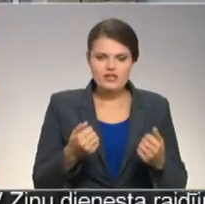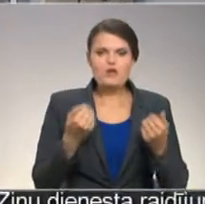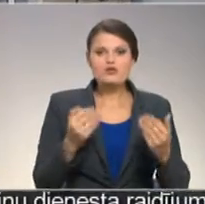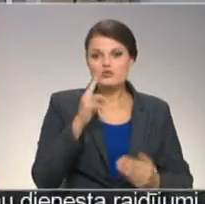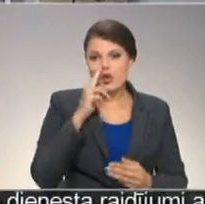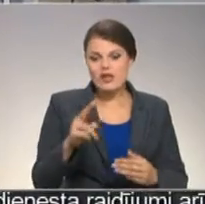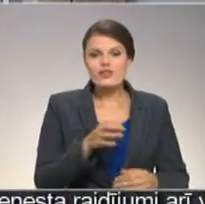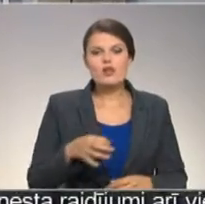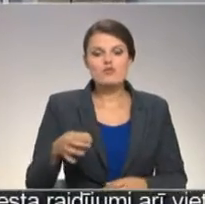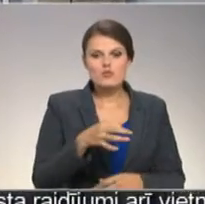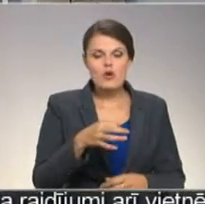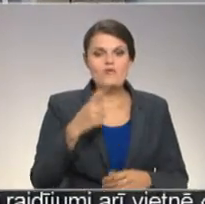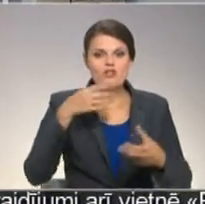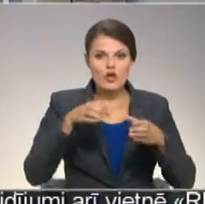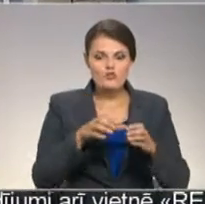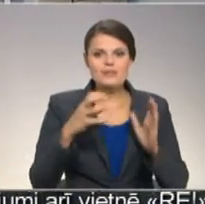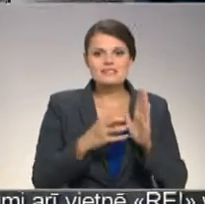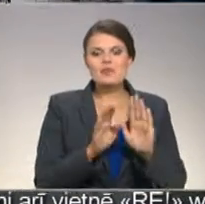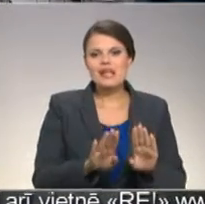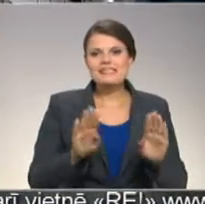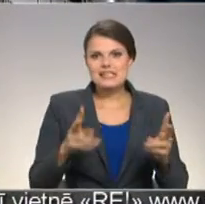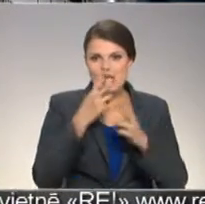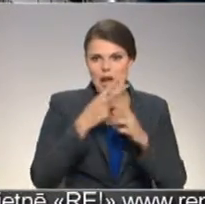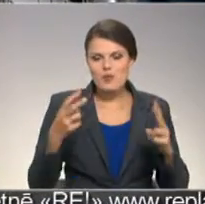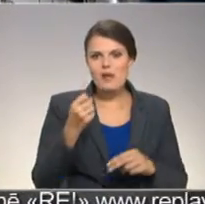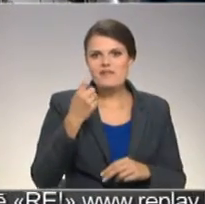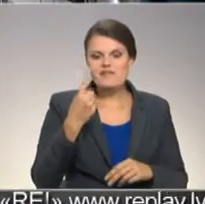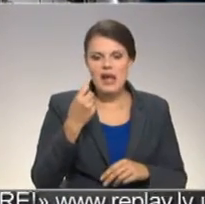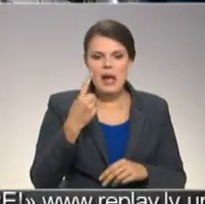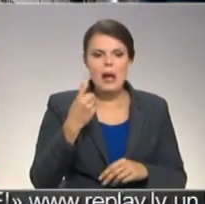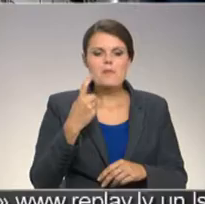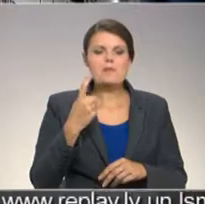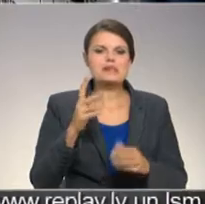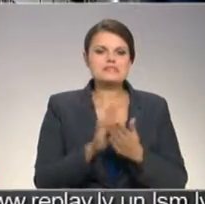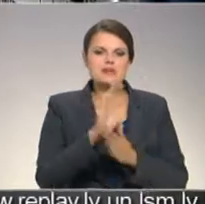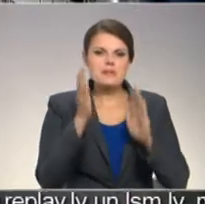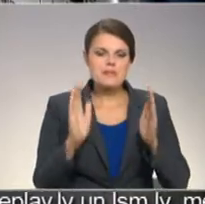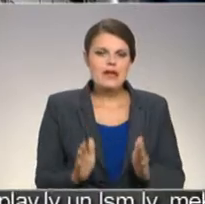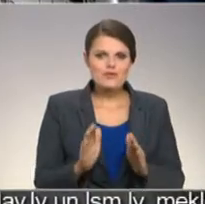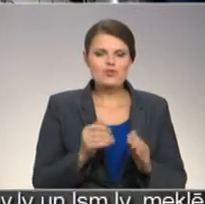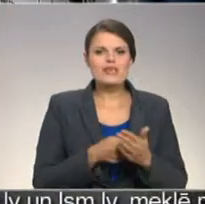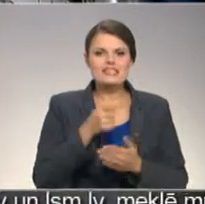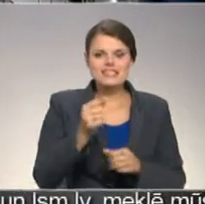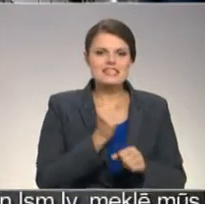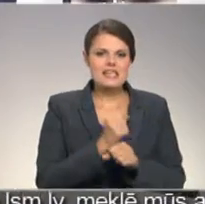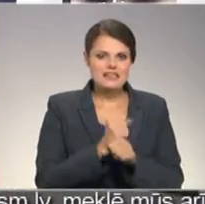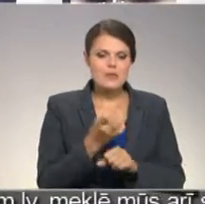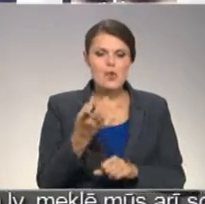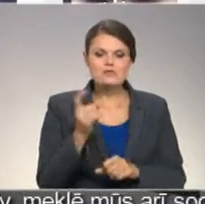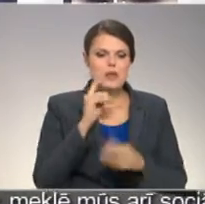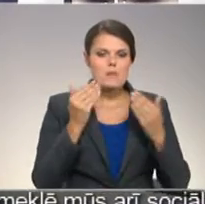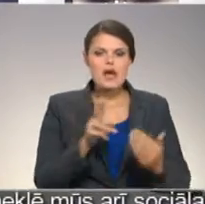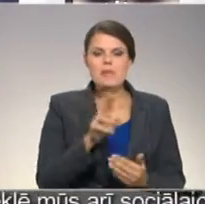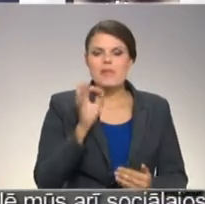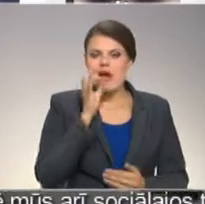Šon dēļ novada domē simbolskā izstādē aplūkojami 11 metu konkursā iesniegtie darbi. Telnieku uzvārdu pagaidām netiek